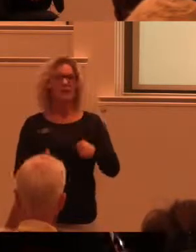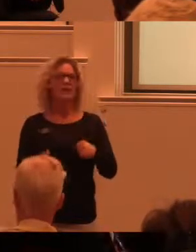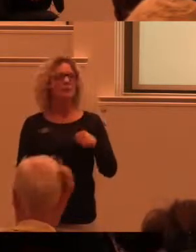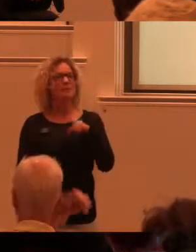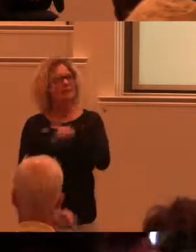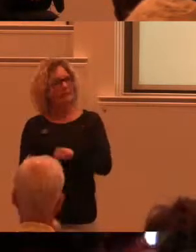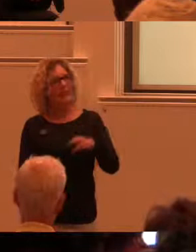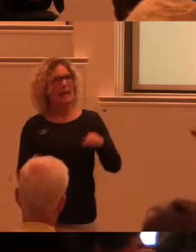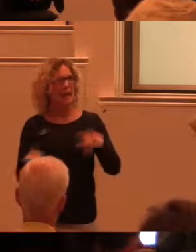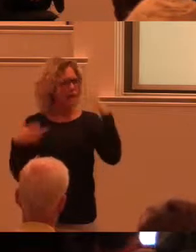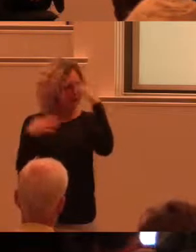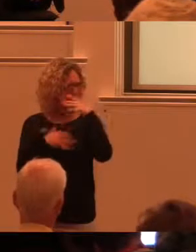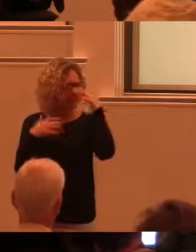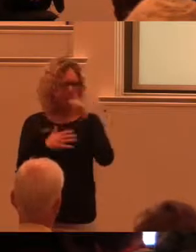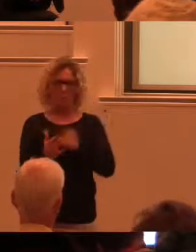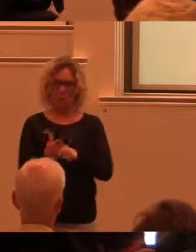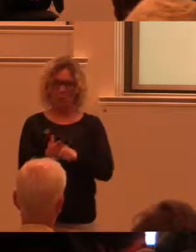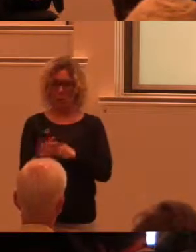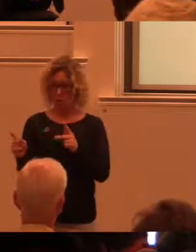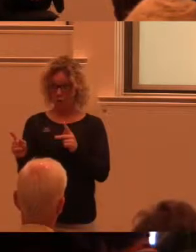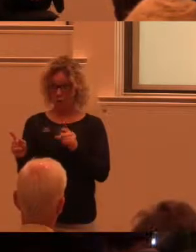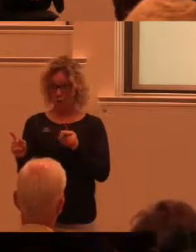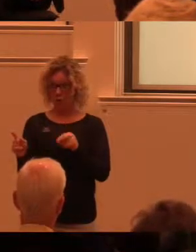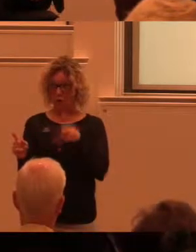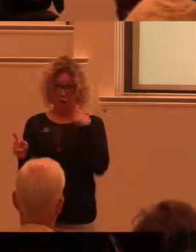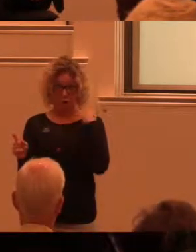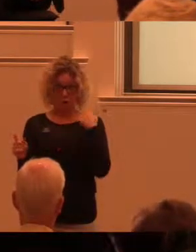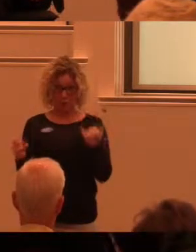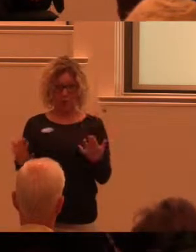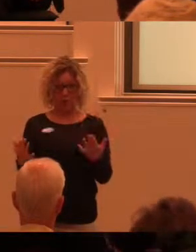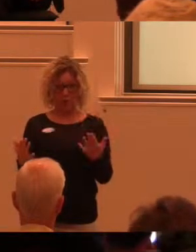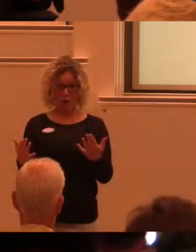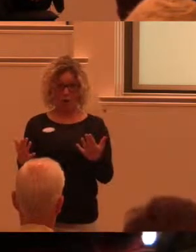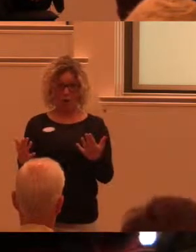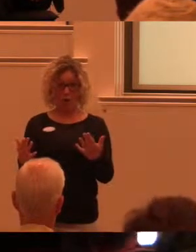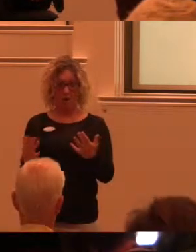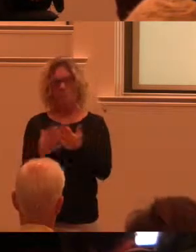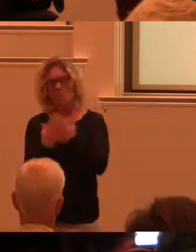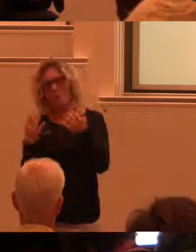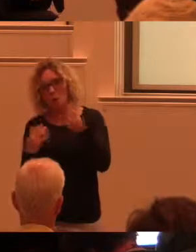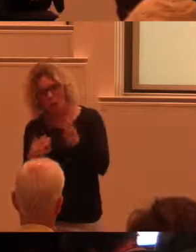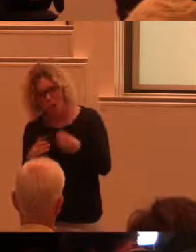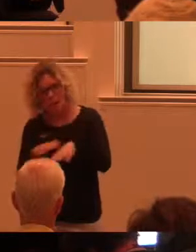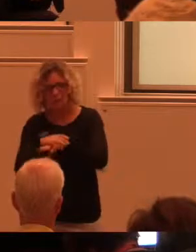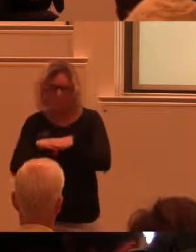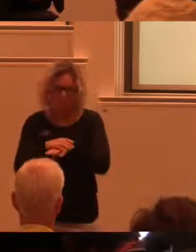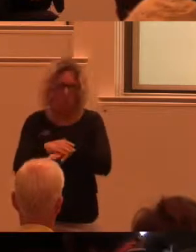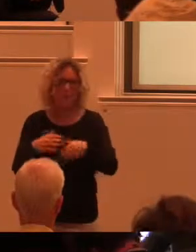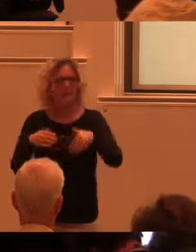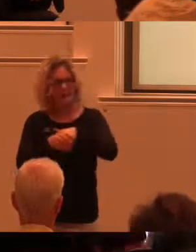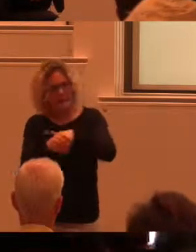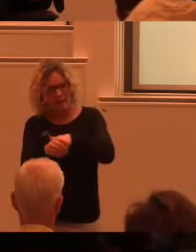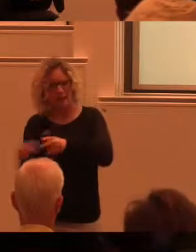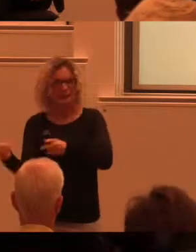målen som Karin lyfte upp inledningsvis, alltså mångfald som grund, delaktighet,